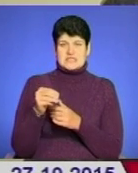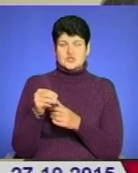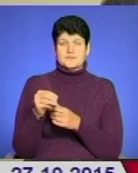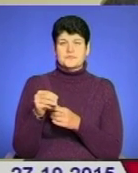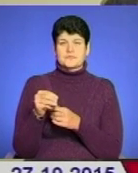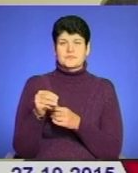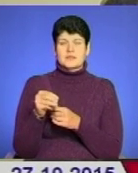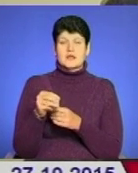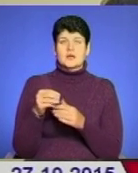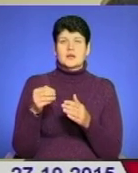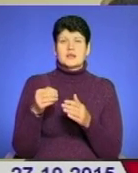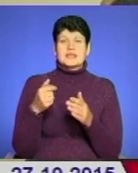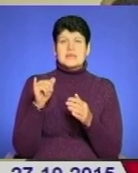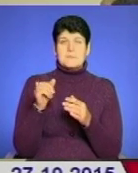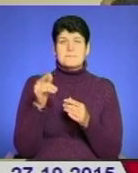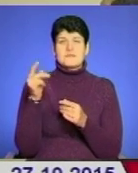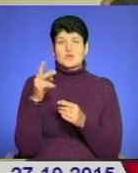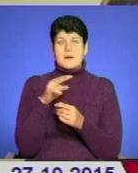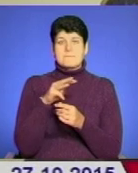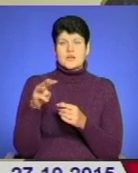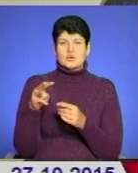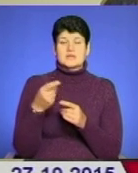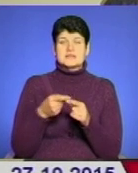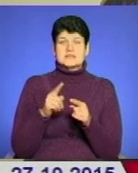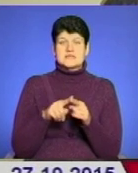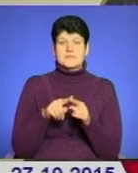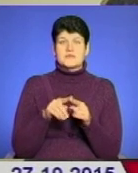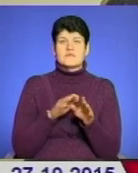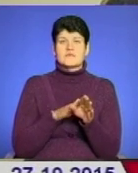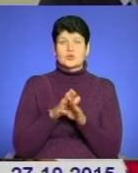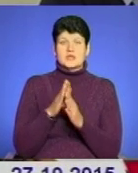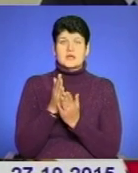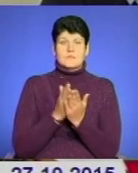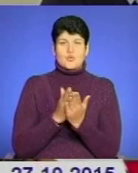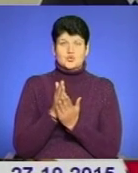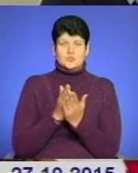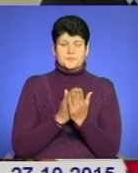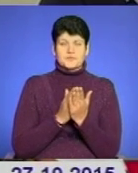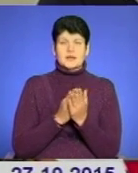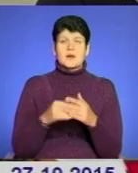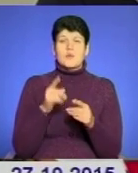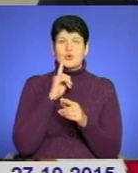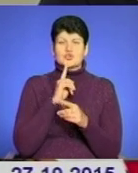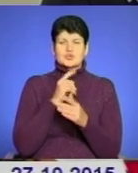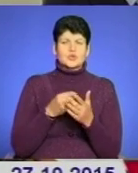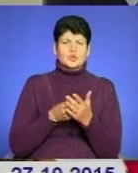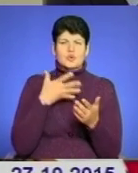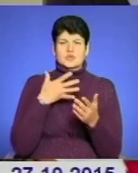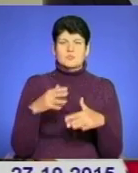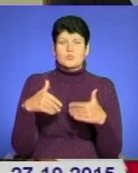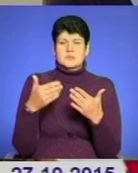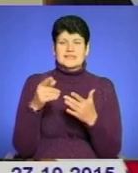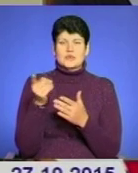півтора мільйона виконання робіт і послуг. Поки що серед найдорожчих позицій від